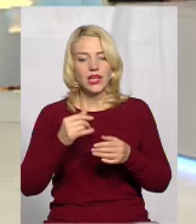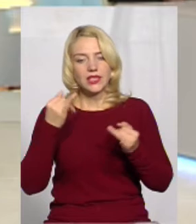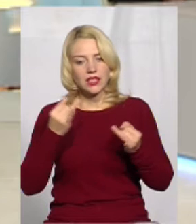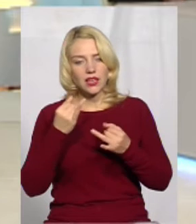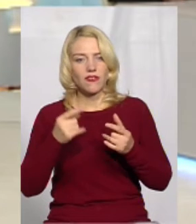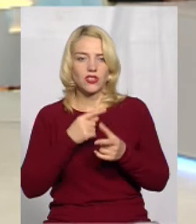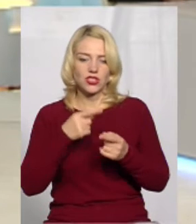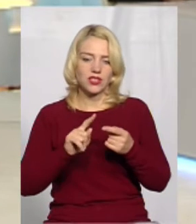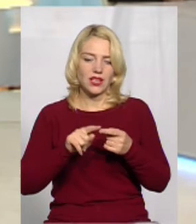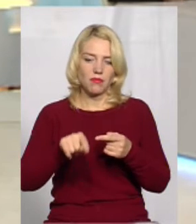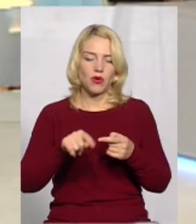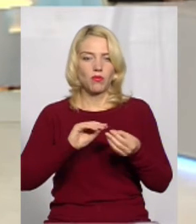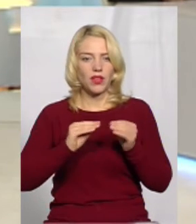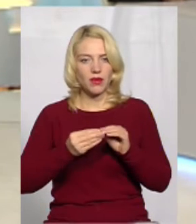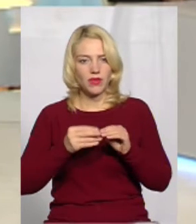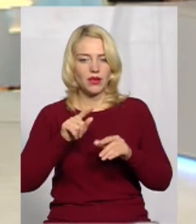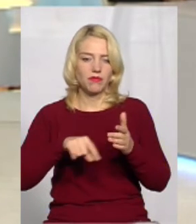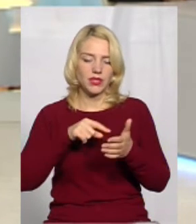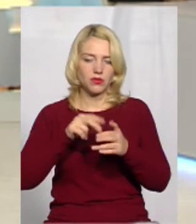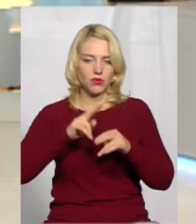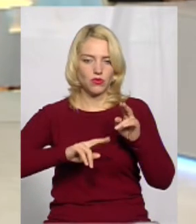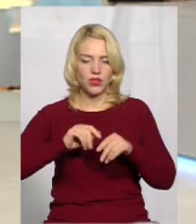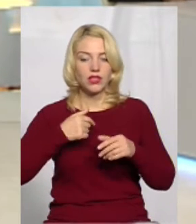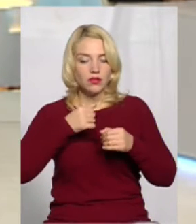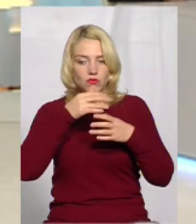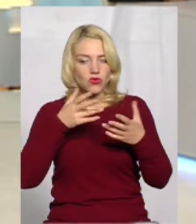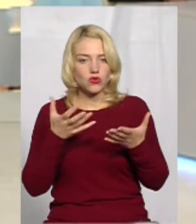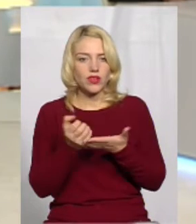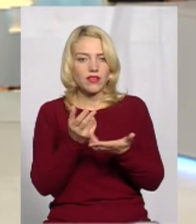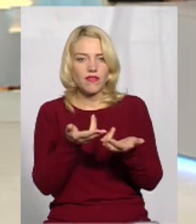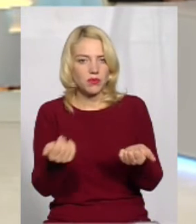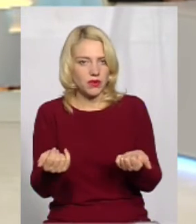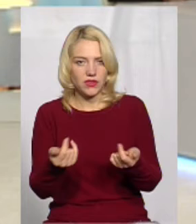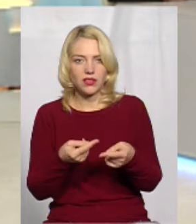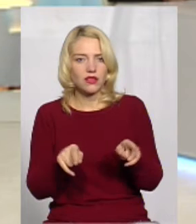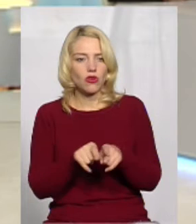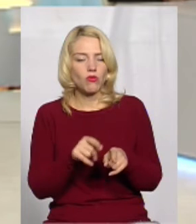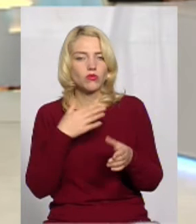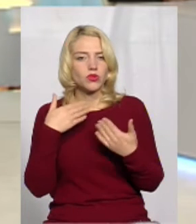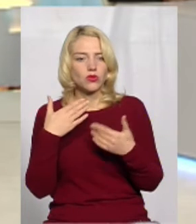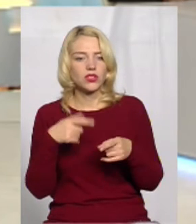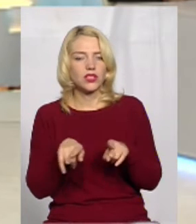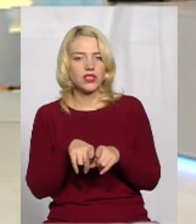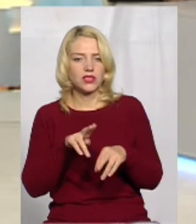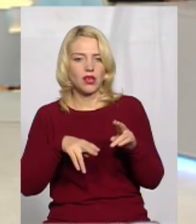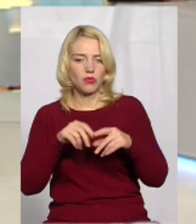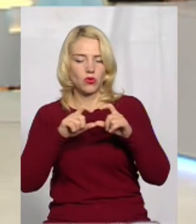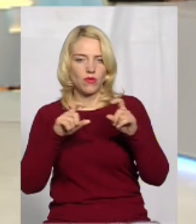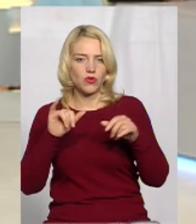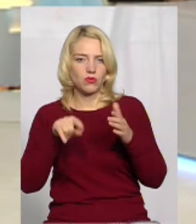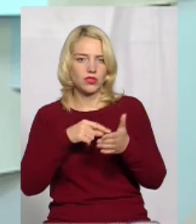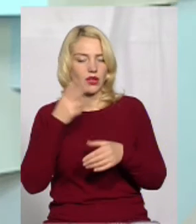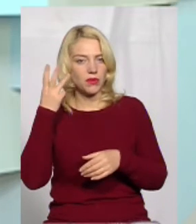проблемне. Я не можу на сьогодні знайти будь-які виправдання такому підходу і такій забудові міста